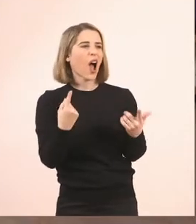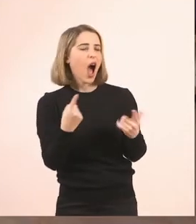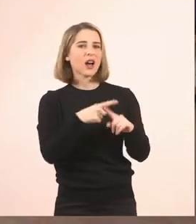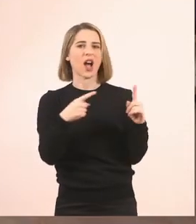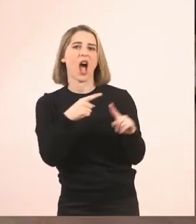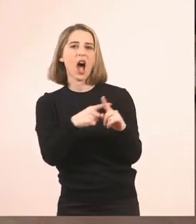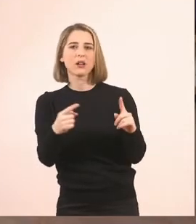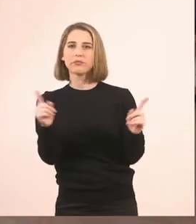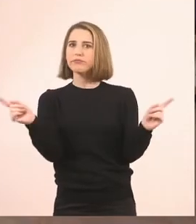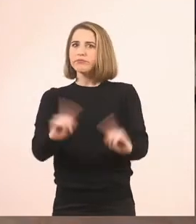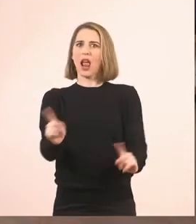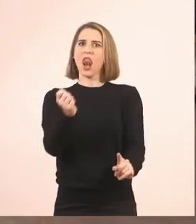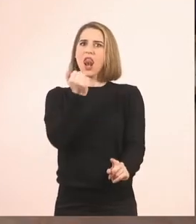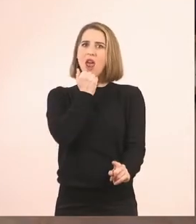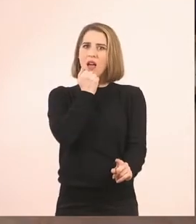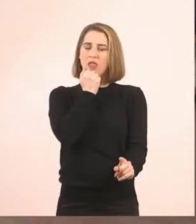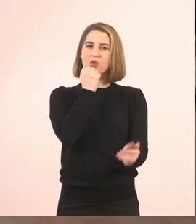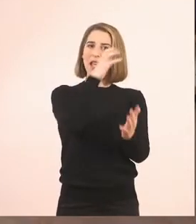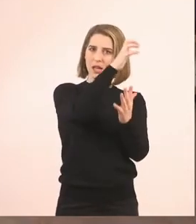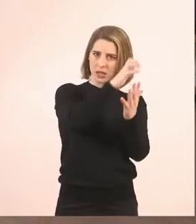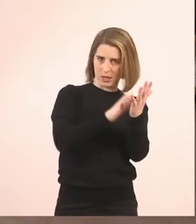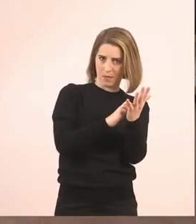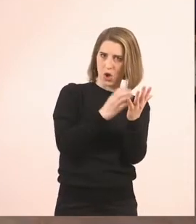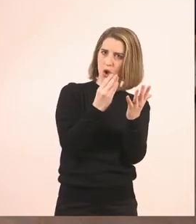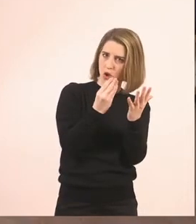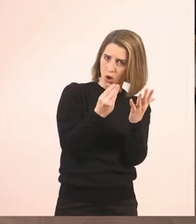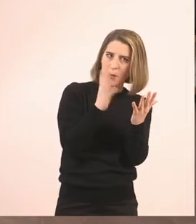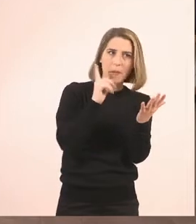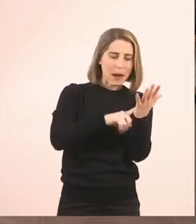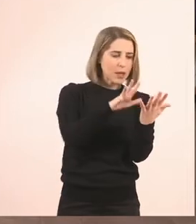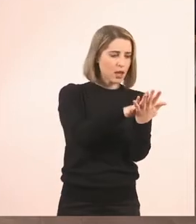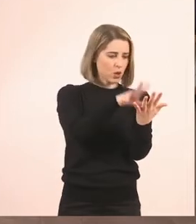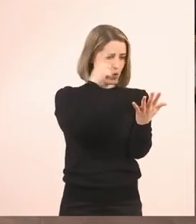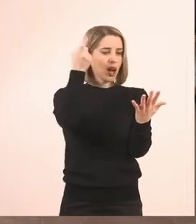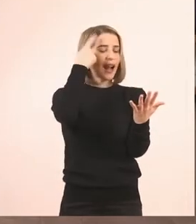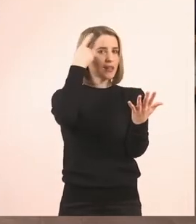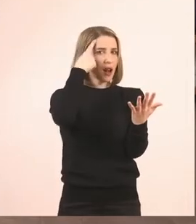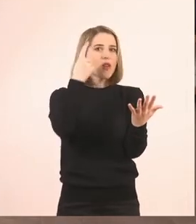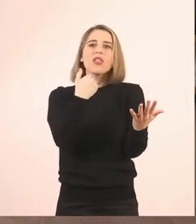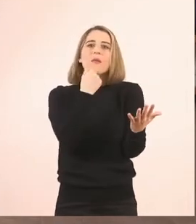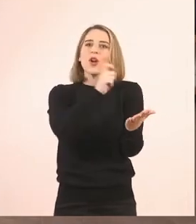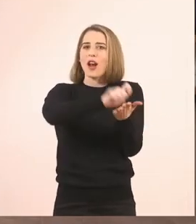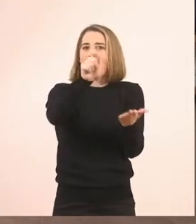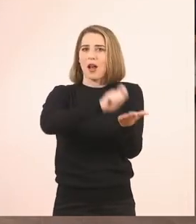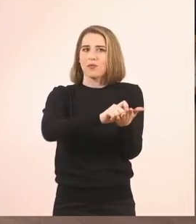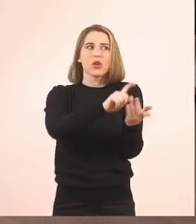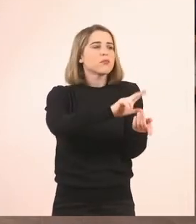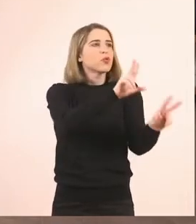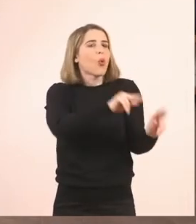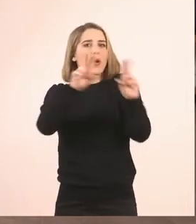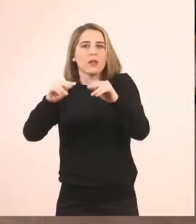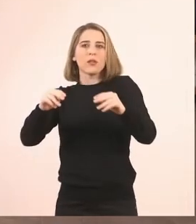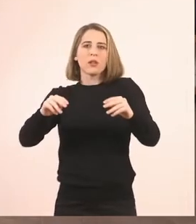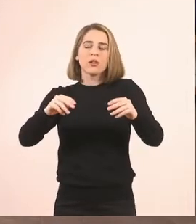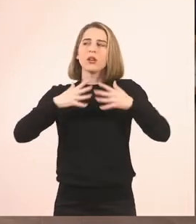το γράφουν οι συγγραφείς για να μπορούν να διαβάζουν τις οδηγίες. Το γέλιο είναι κάτι που δεν γράφεται και δεν περιγράφεται, όπως και ένας στεναγμός.